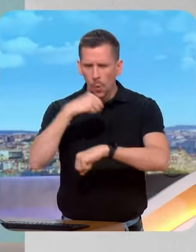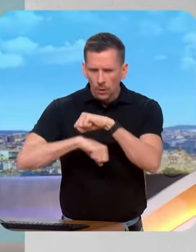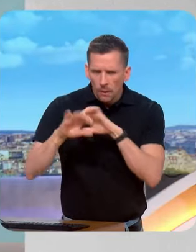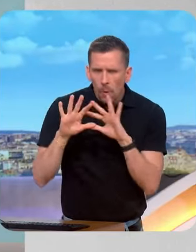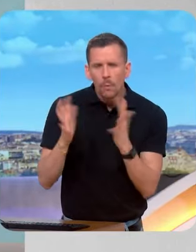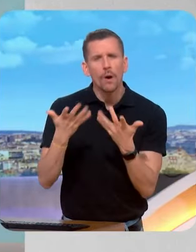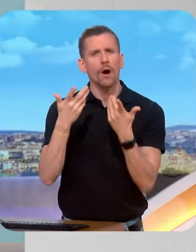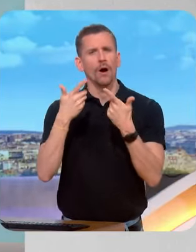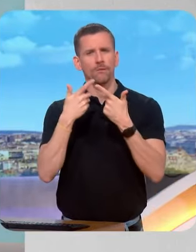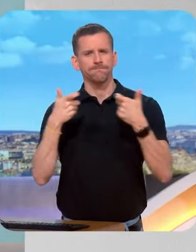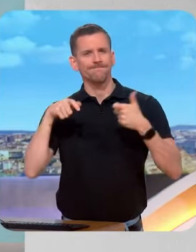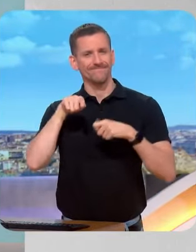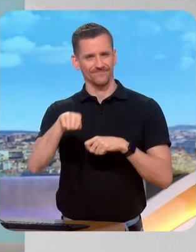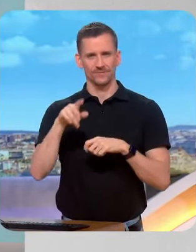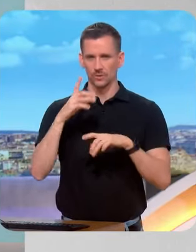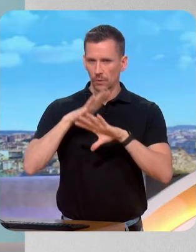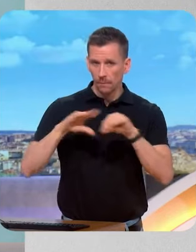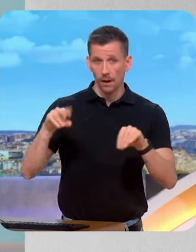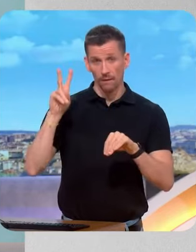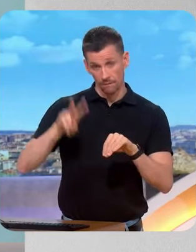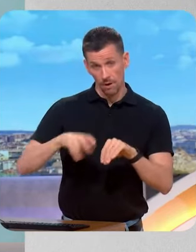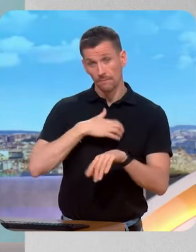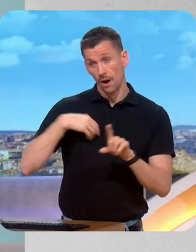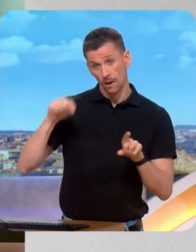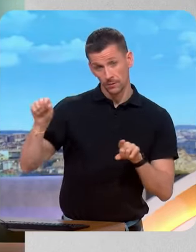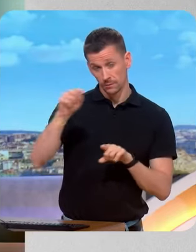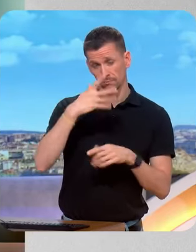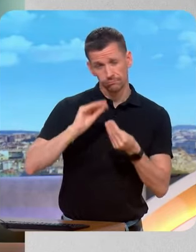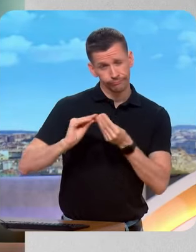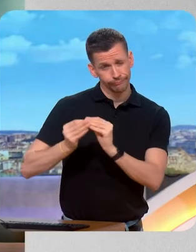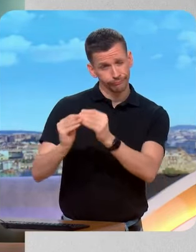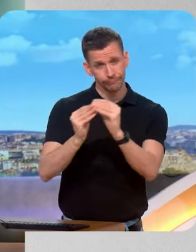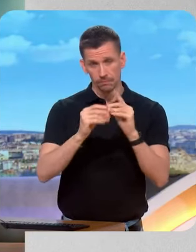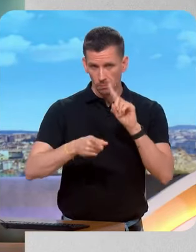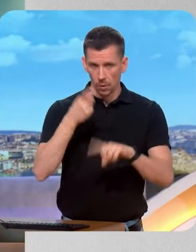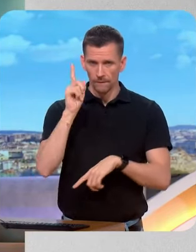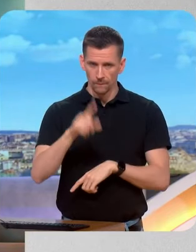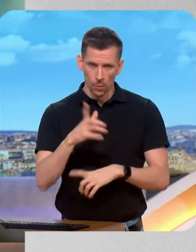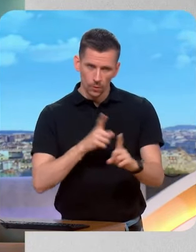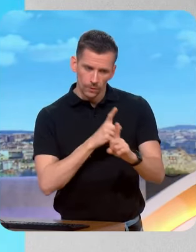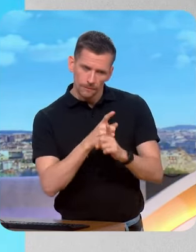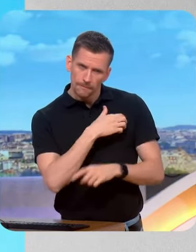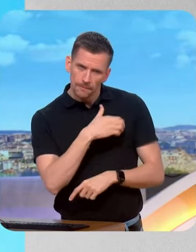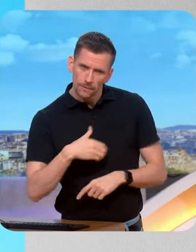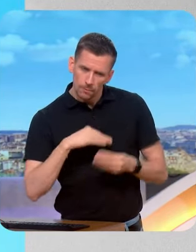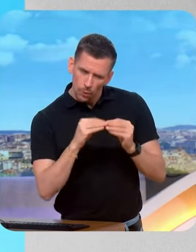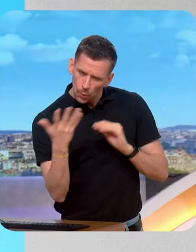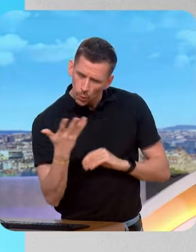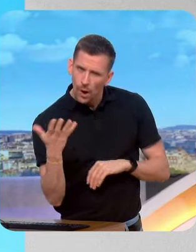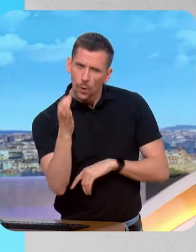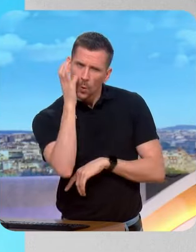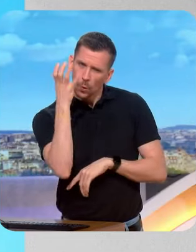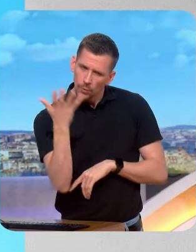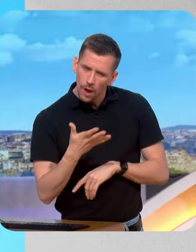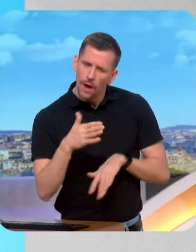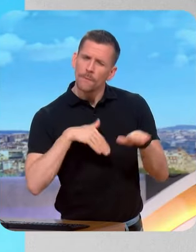maires sur le terrain sont en grande difficulté parce qu'aujourd'hui, on vient les voir autant comme maires que comme officiers orienteurs pour comprendre comment les administrations fonctionnent.